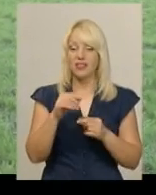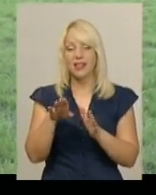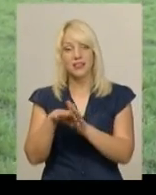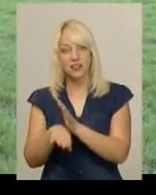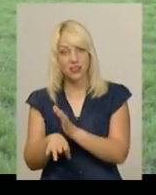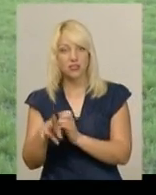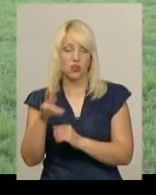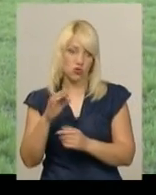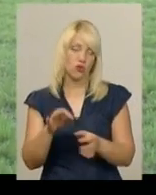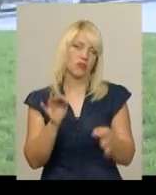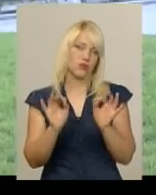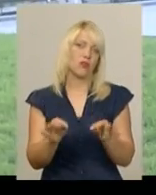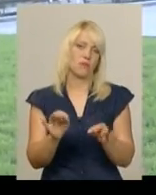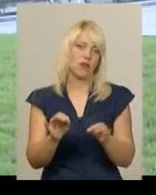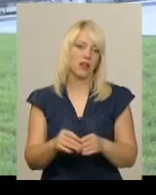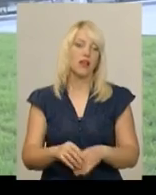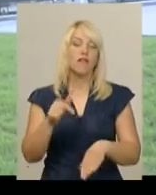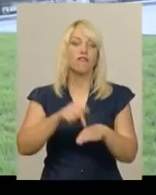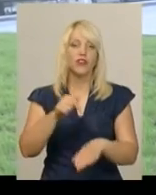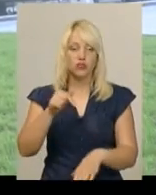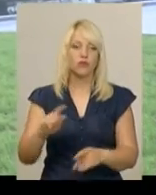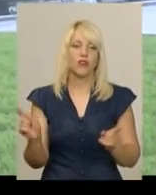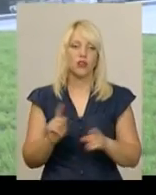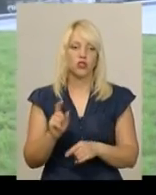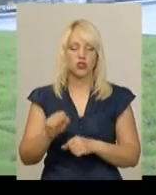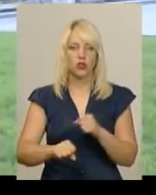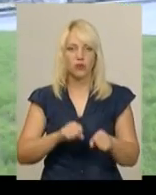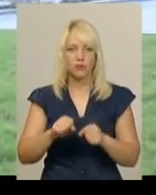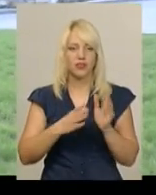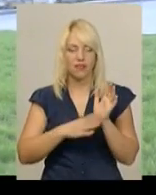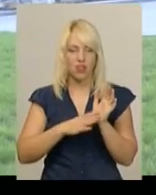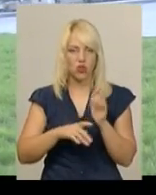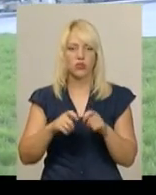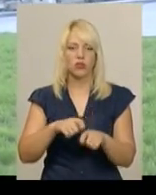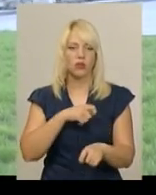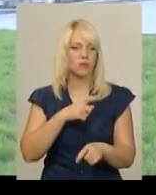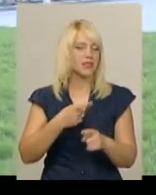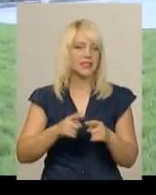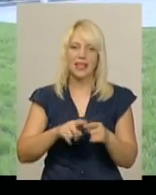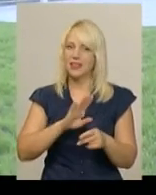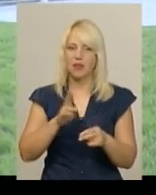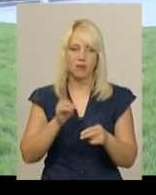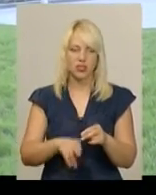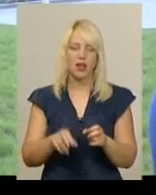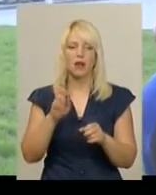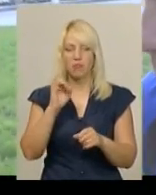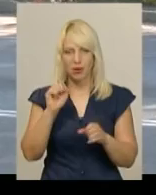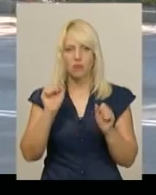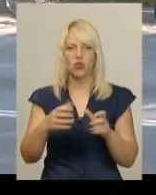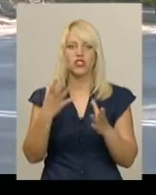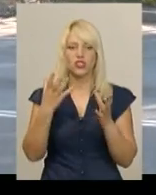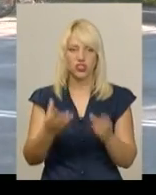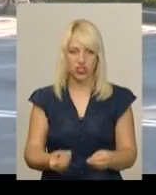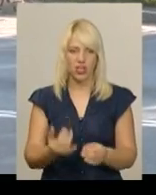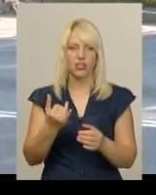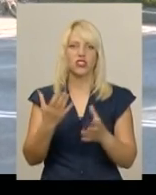але, в принципі, нормально. Відчуваю, що проїхали 90 кілометрів, але це не межа, можна їхати було б ще і ще».